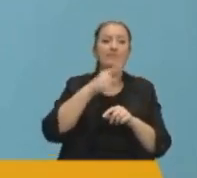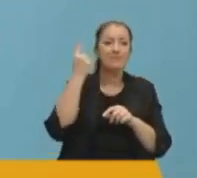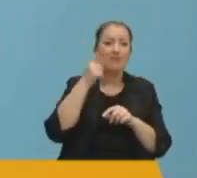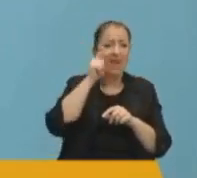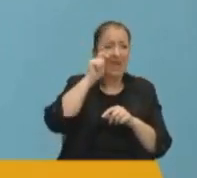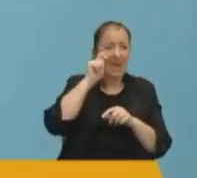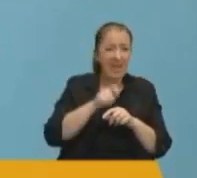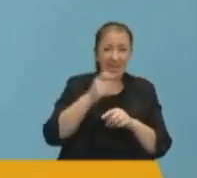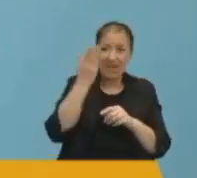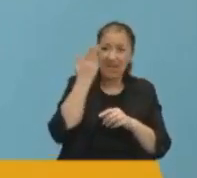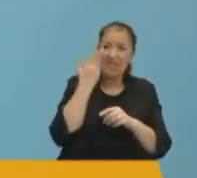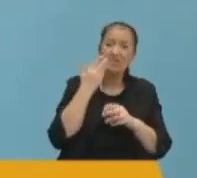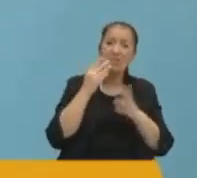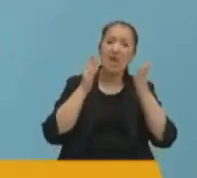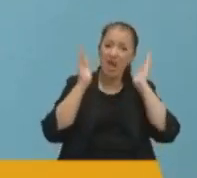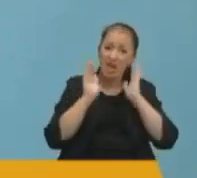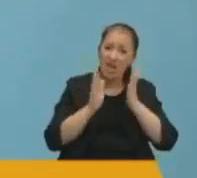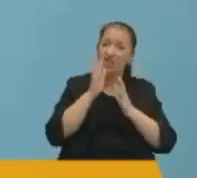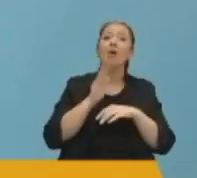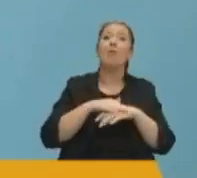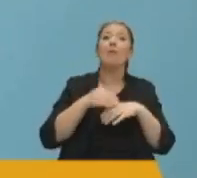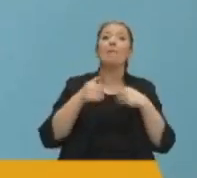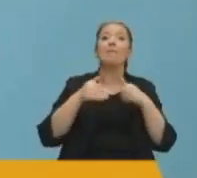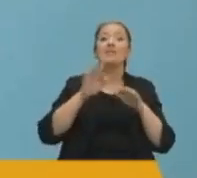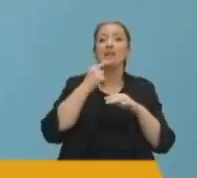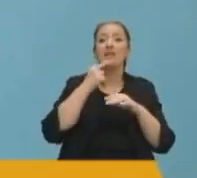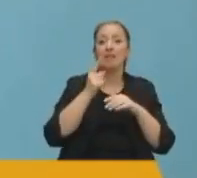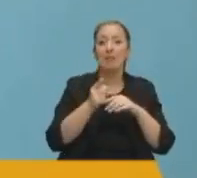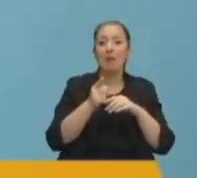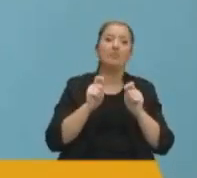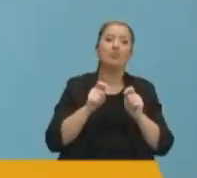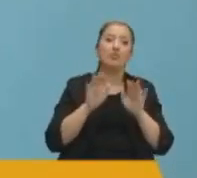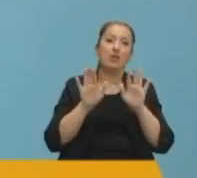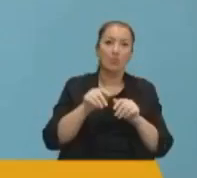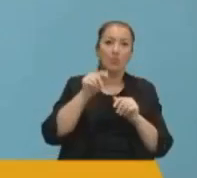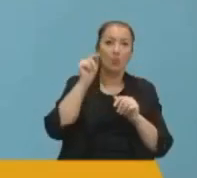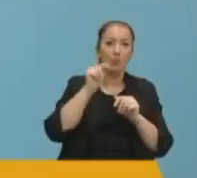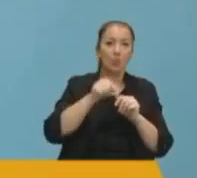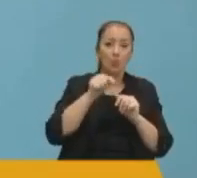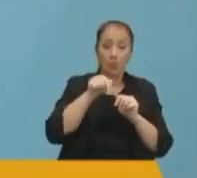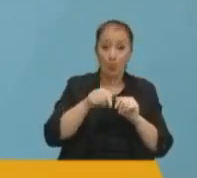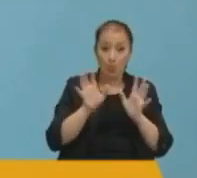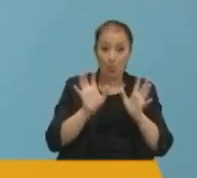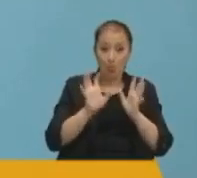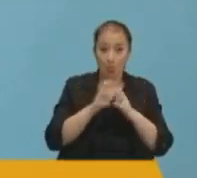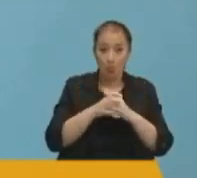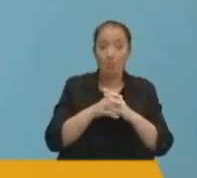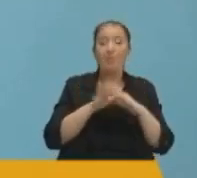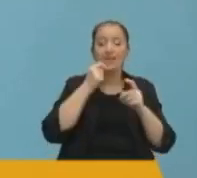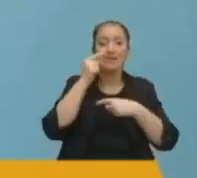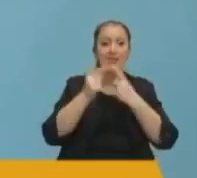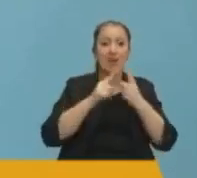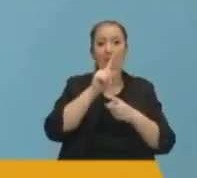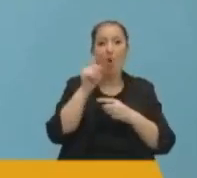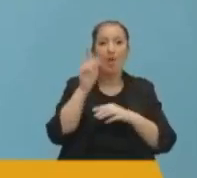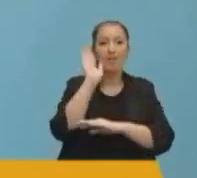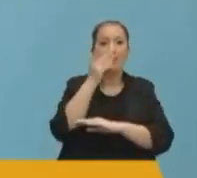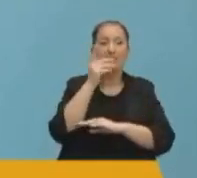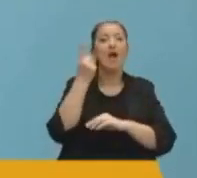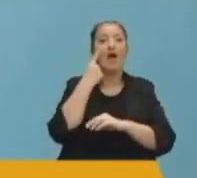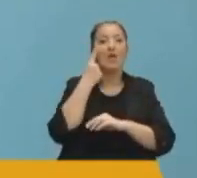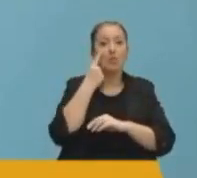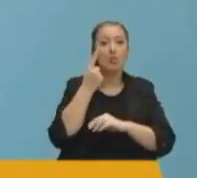rezalet izleyeceğimize keşke hiç yapılmasaydı demek noktasında bıraktınız. Bugün bu grup her yıl 10 Kasım'da Atatürk